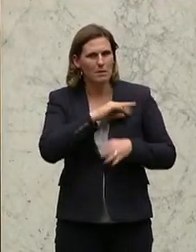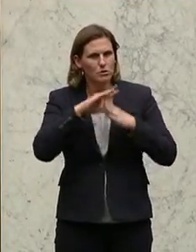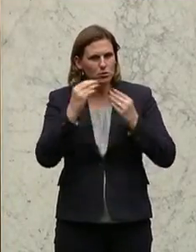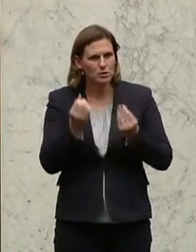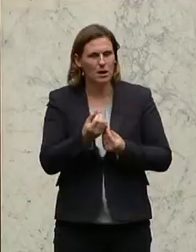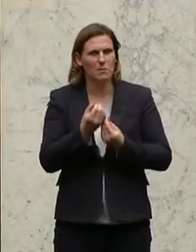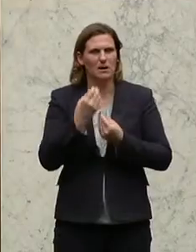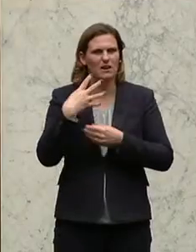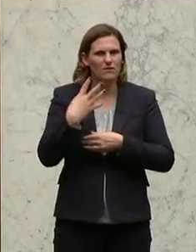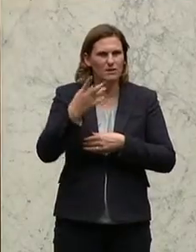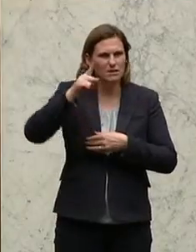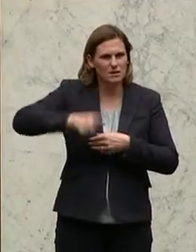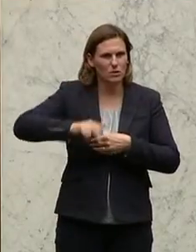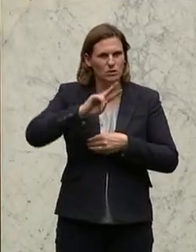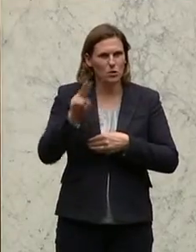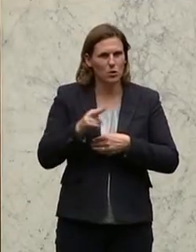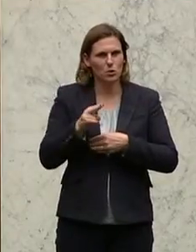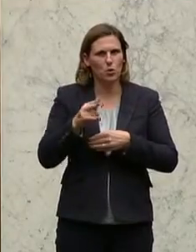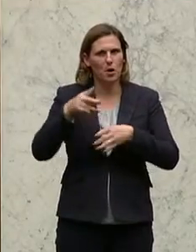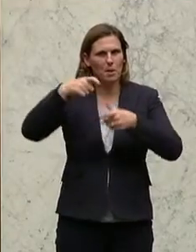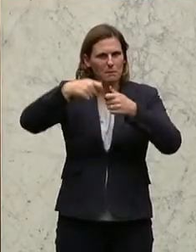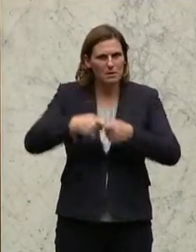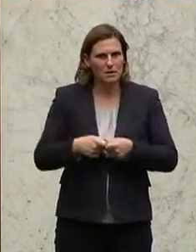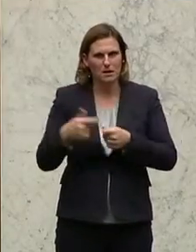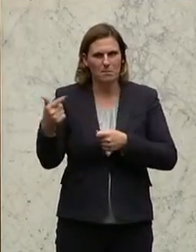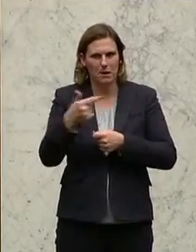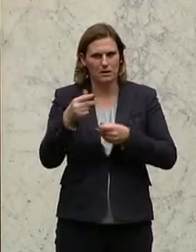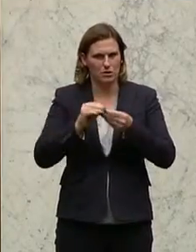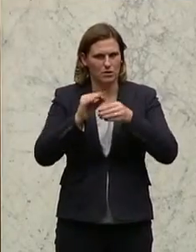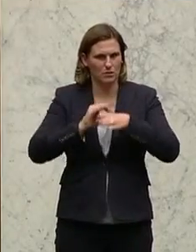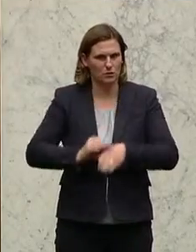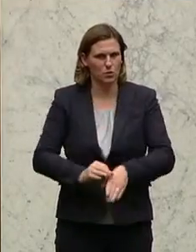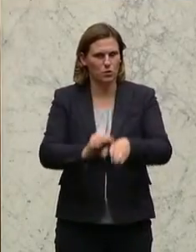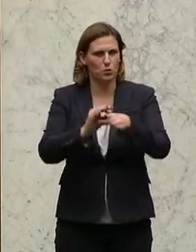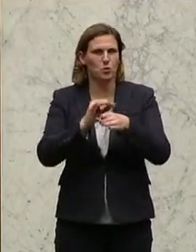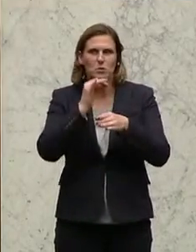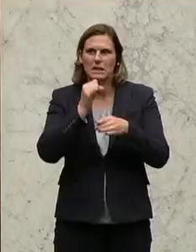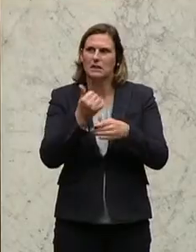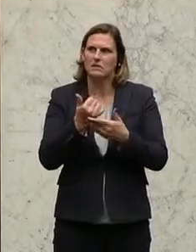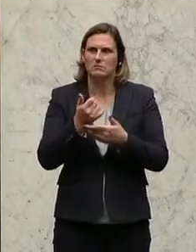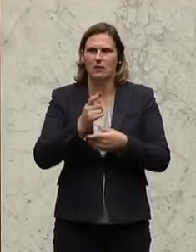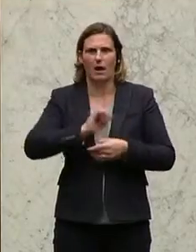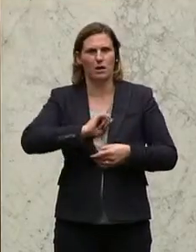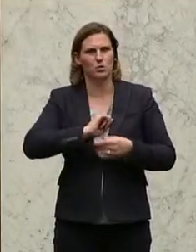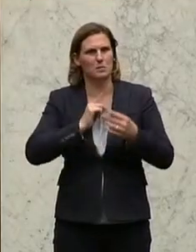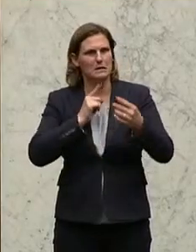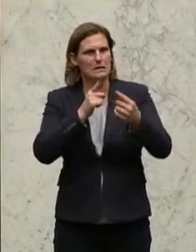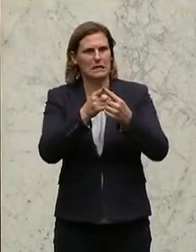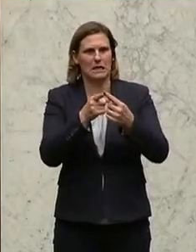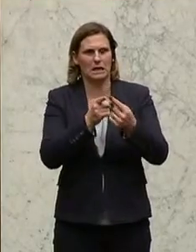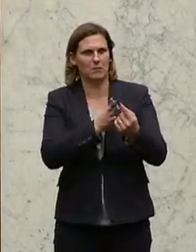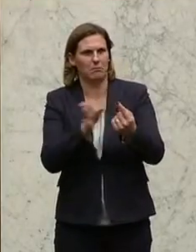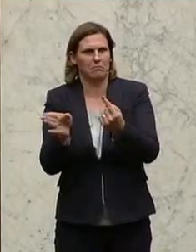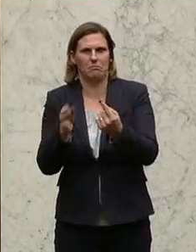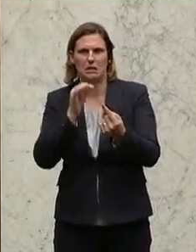.000 Euro an die beiden Mitglieder der Geschäftsführung, ohne diese an das Erreichen bestimmter von Eigentümern vorgegebener Ziele zu